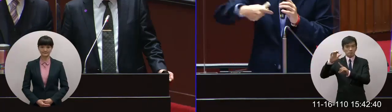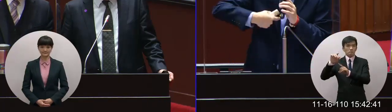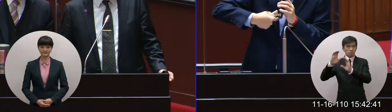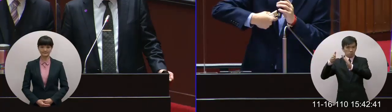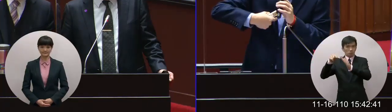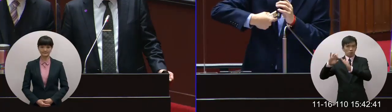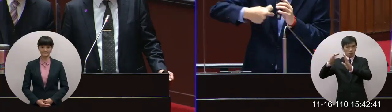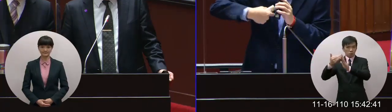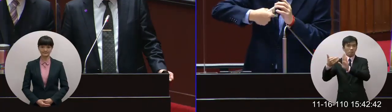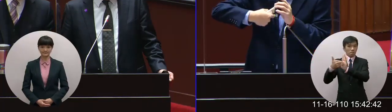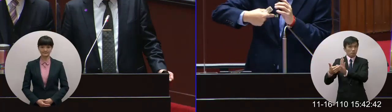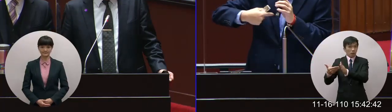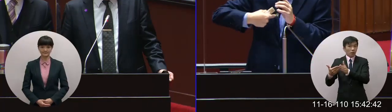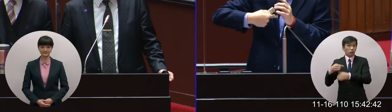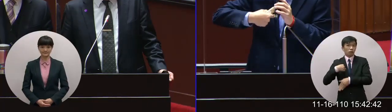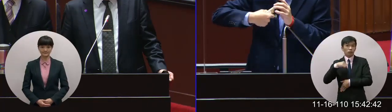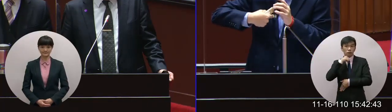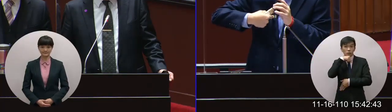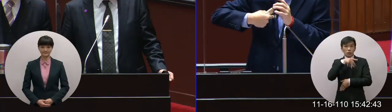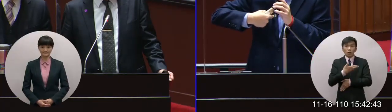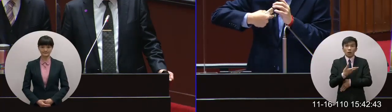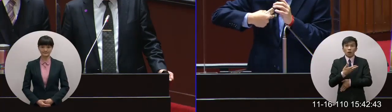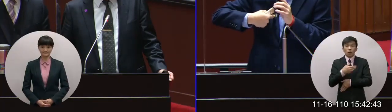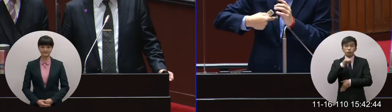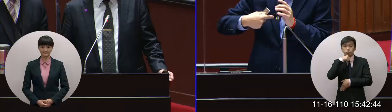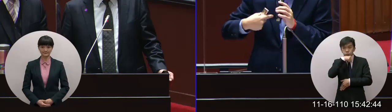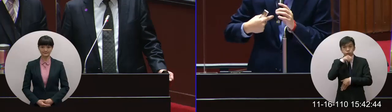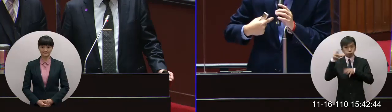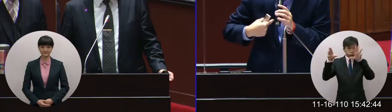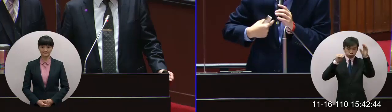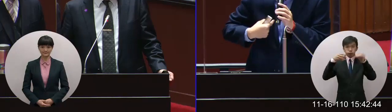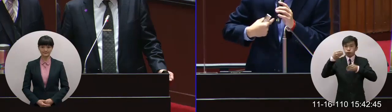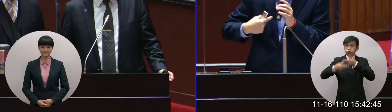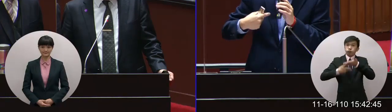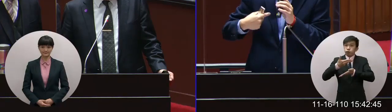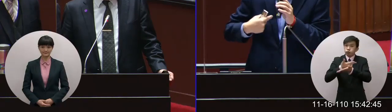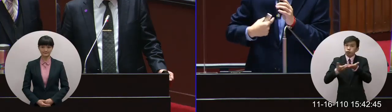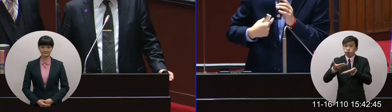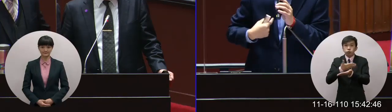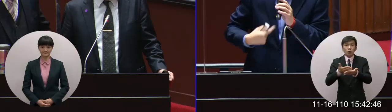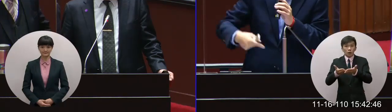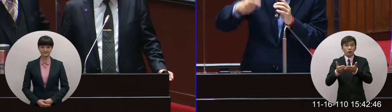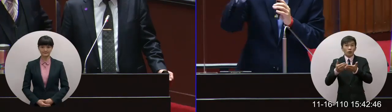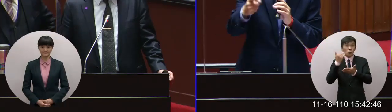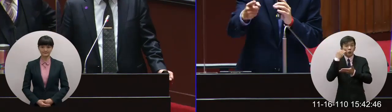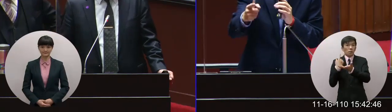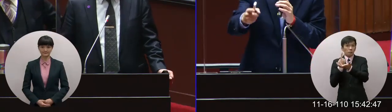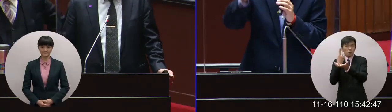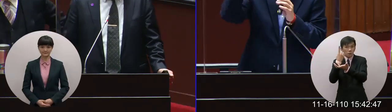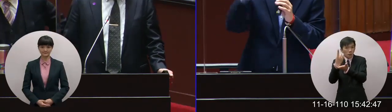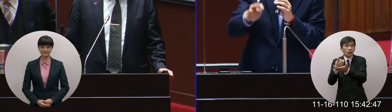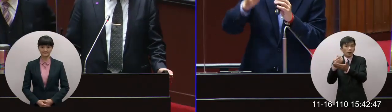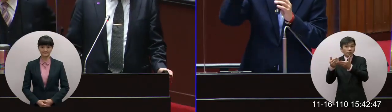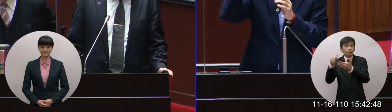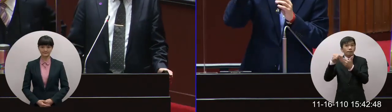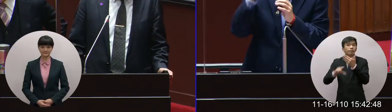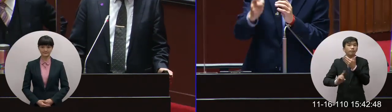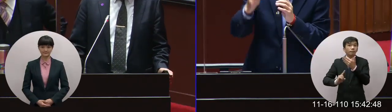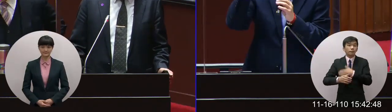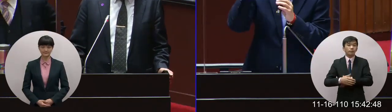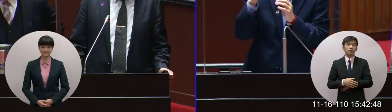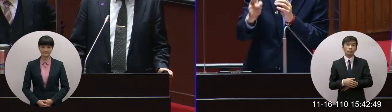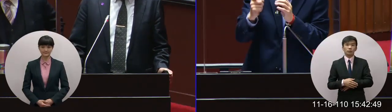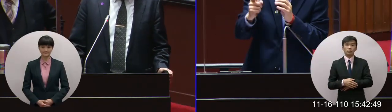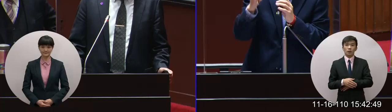那我們自己的你說的我們分享的一個責任因為你要參加GSAG的裡面有個條件你要參與但是你要承諾